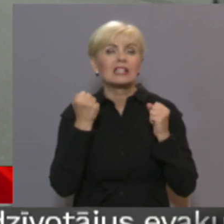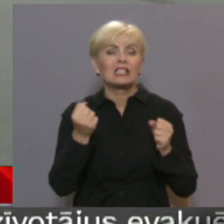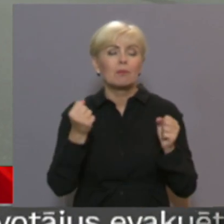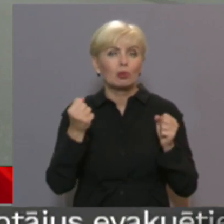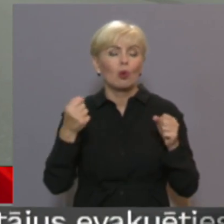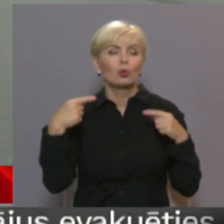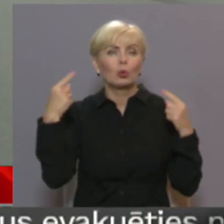Frenepelts, Ingus Graudiņš, Latvijas.